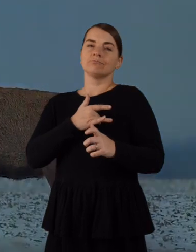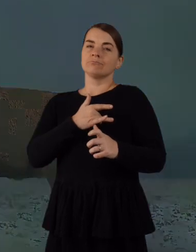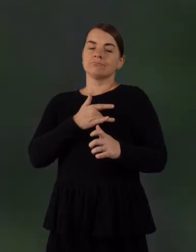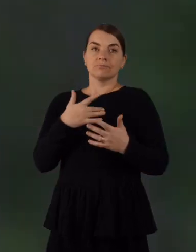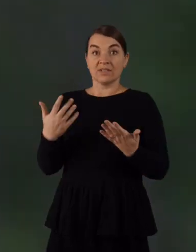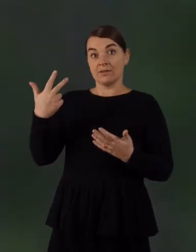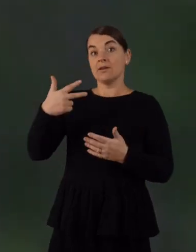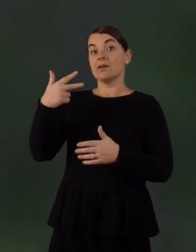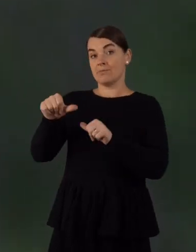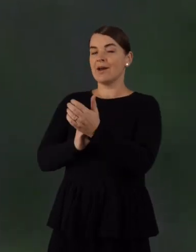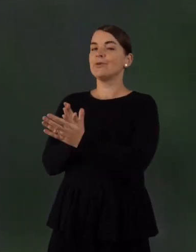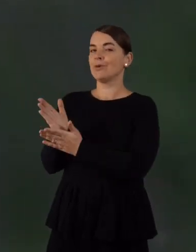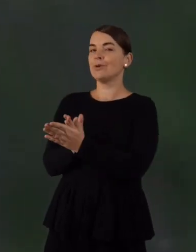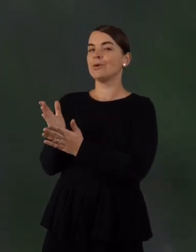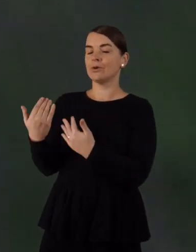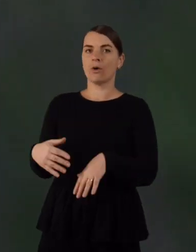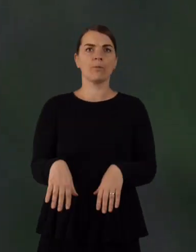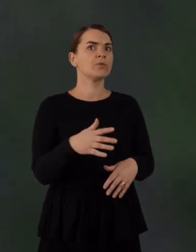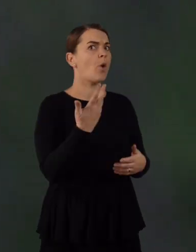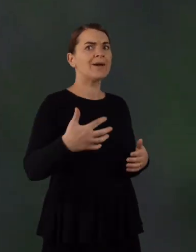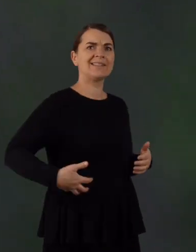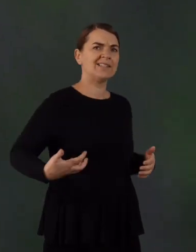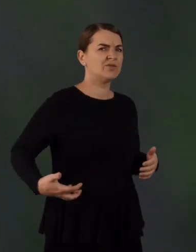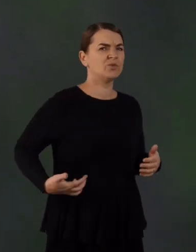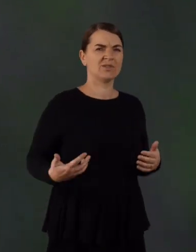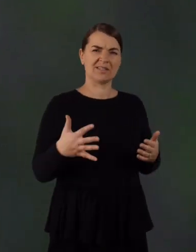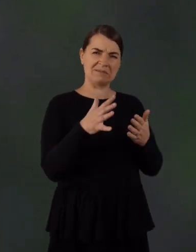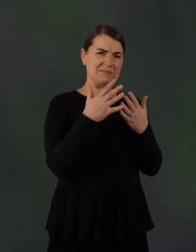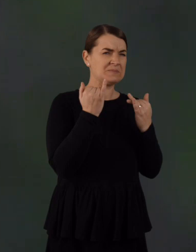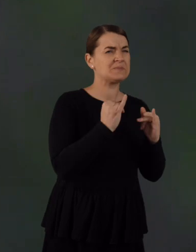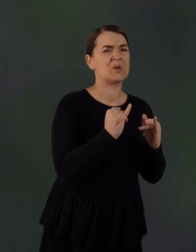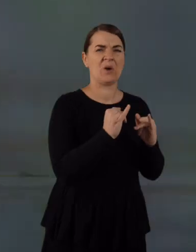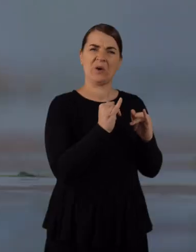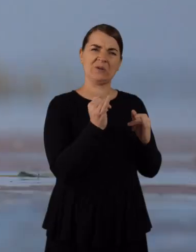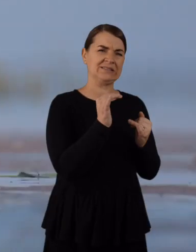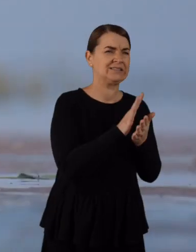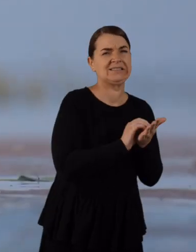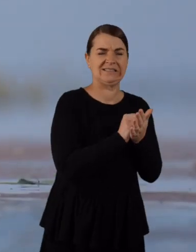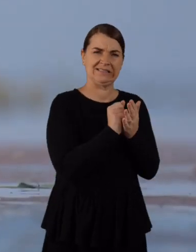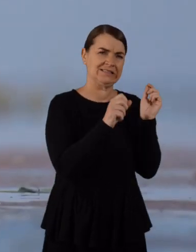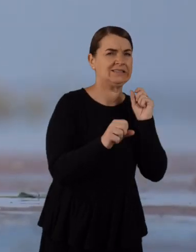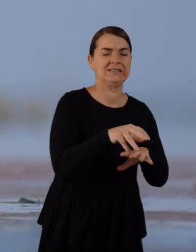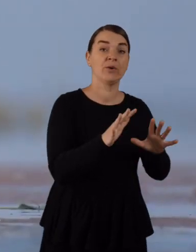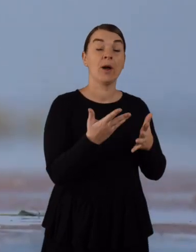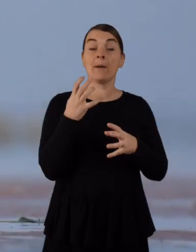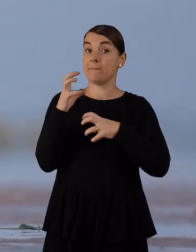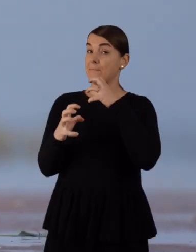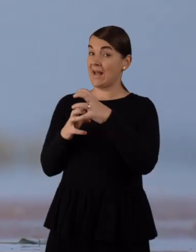sirgutą lygą virš 30 metų. Koks gyvūnas yra pats netvarkingiausias? Pats netvarkingiausias gyvūnas